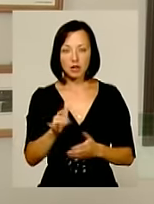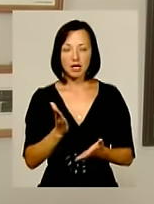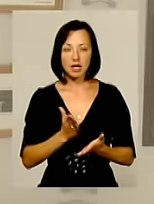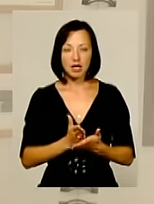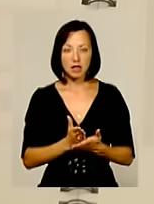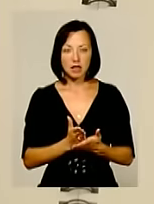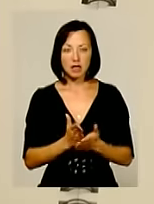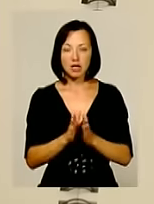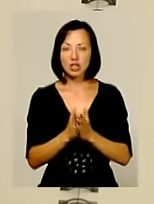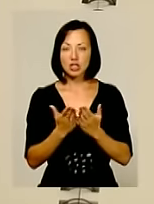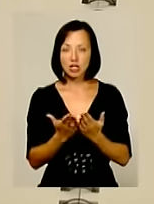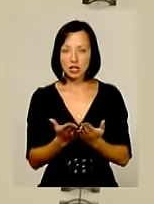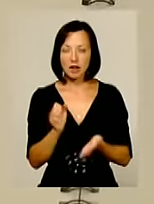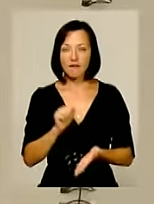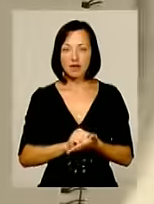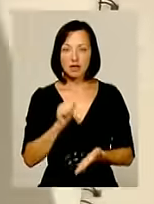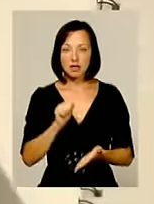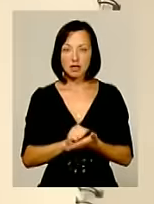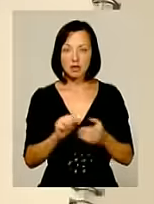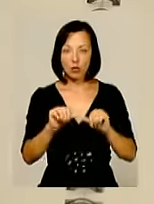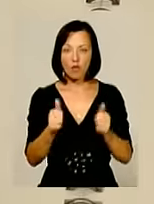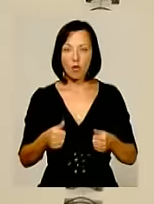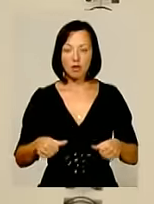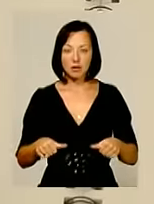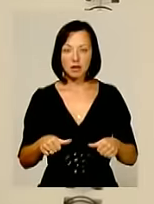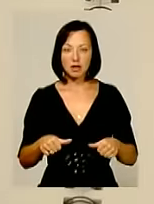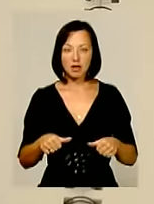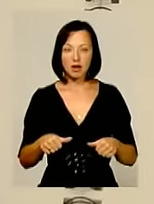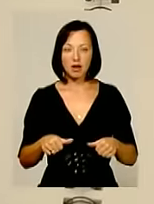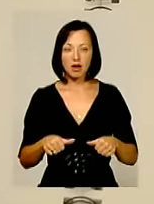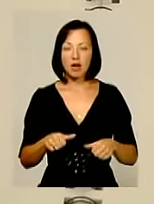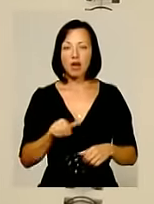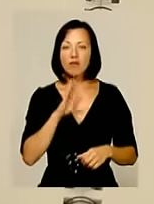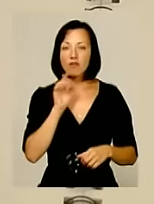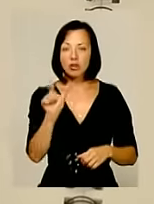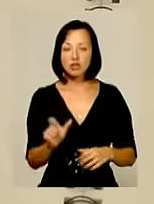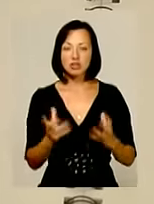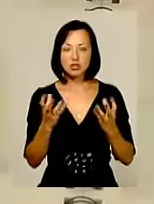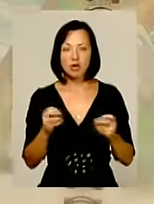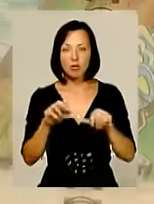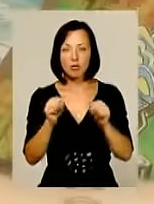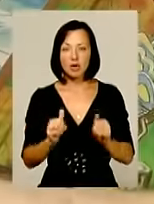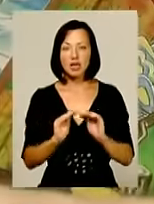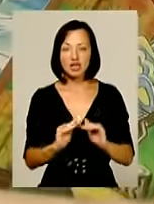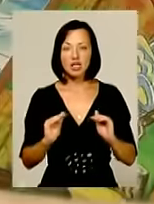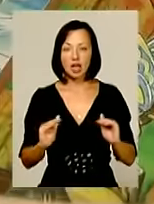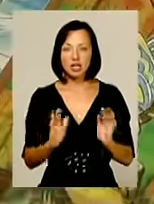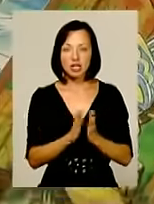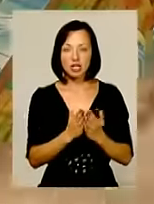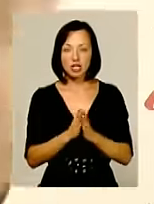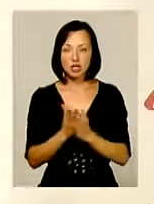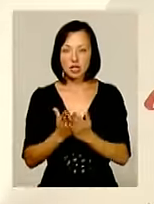книжка ціла видана, оформлена. Вона ще й оформляє дитячі книжечки.